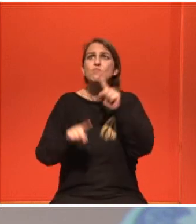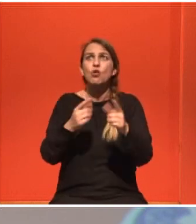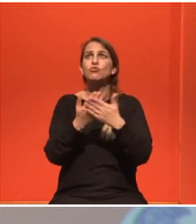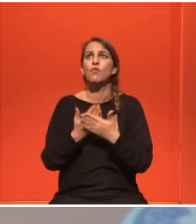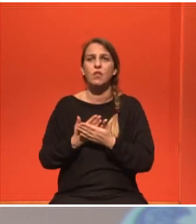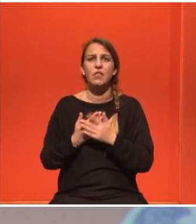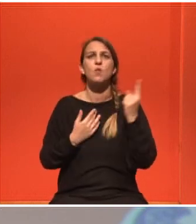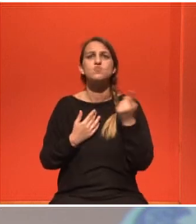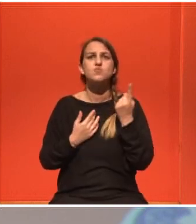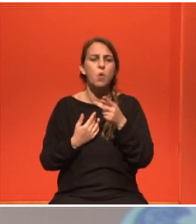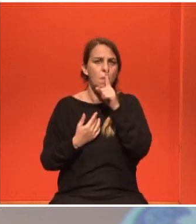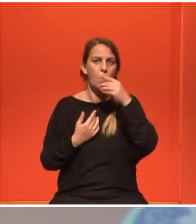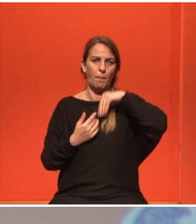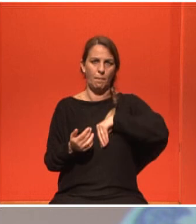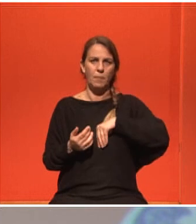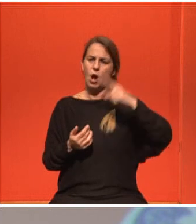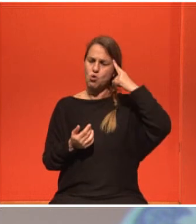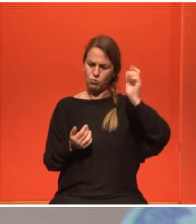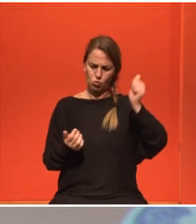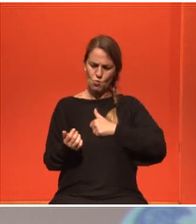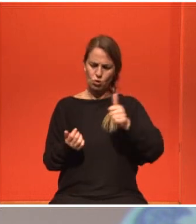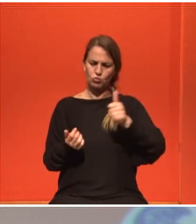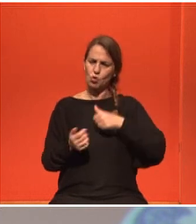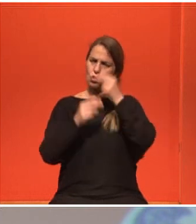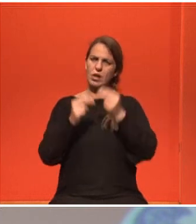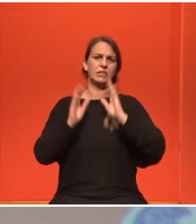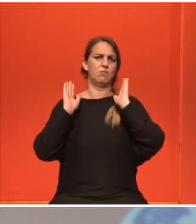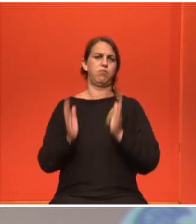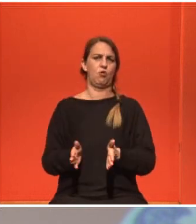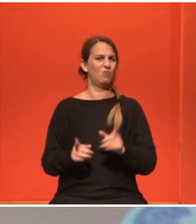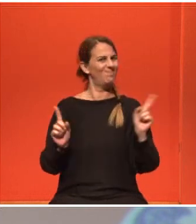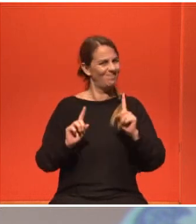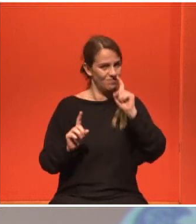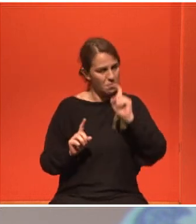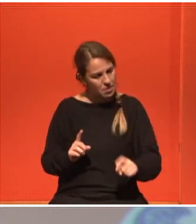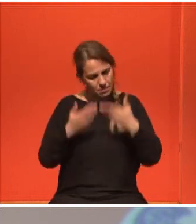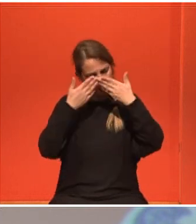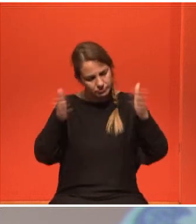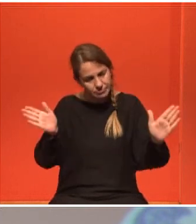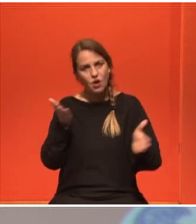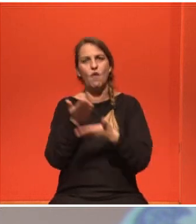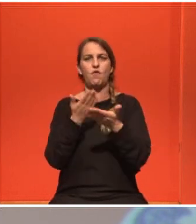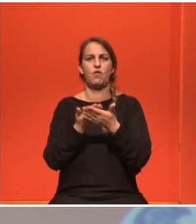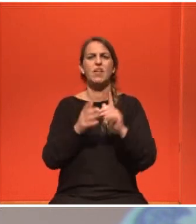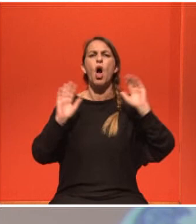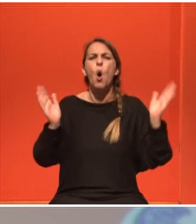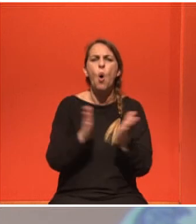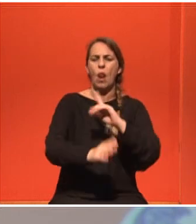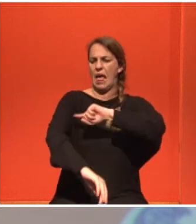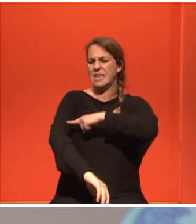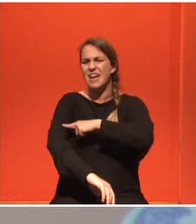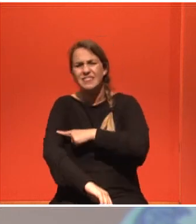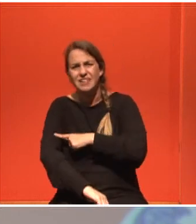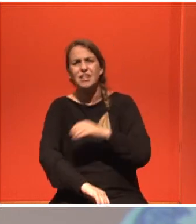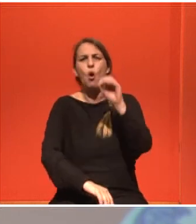βοηθήσει. Πάντα νομίζουμε ότι μπορούμε να τα κάνουμε όλα μόνοι μας. Και η κλασική ιατρική, και η ομοποαθητική, και